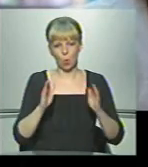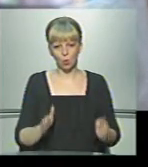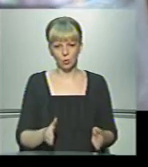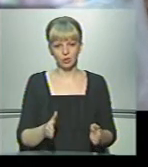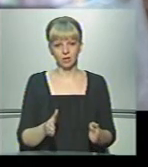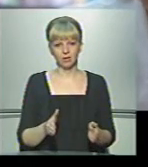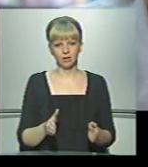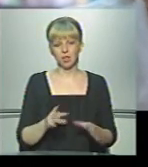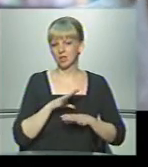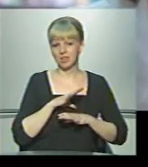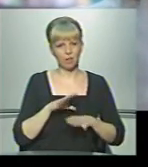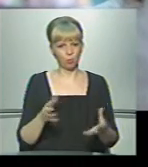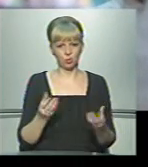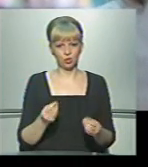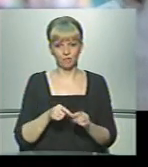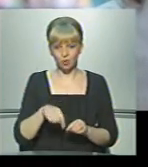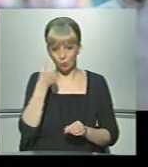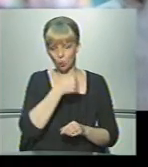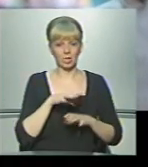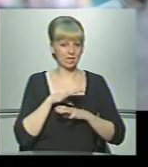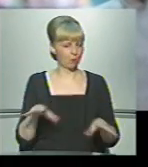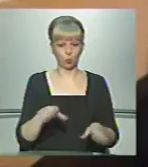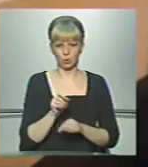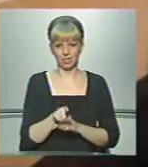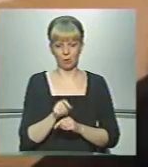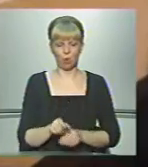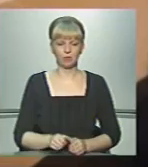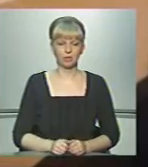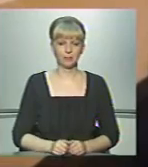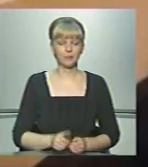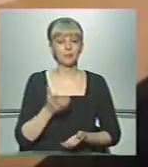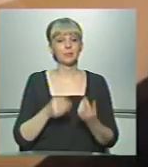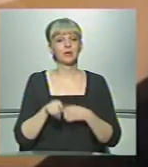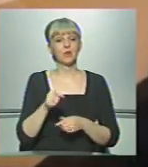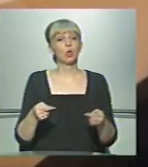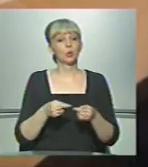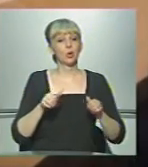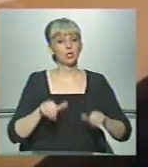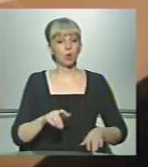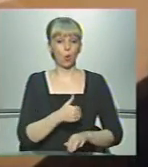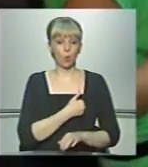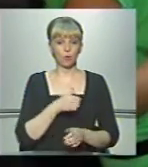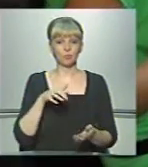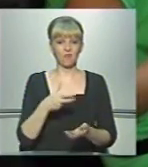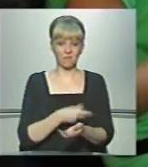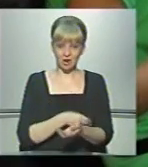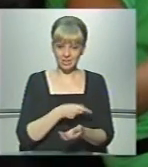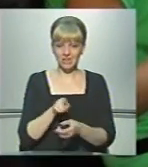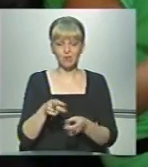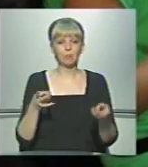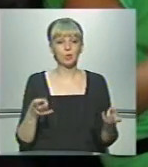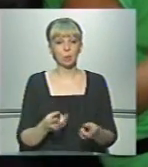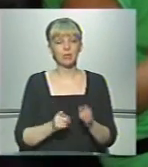своєму не було. Ще в цьому році не було замовлення. Якщо ви вже точно вирішили, що хочете пройти вакцинацію, вам